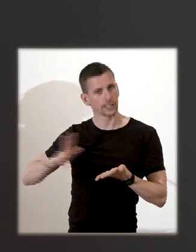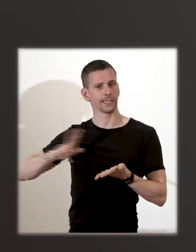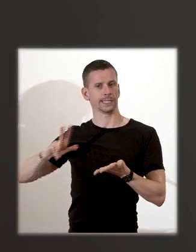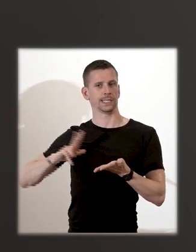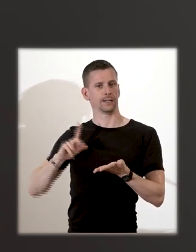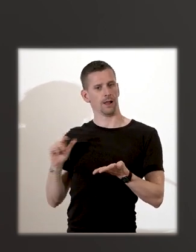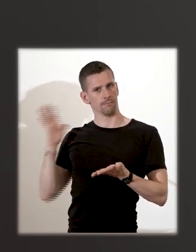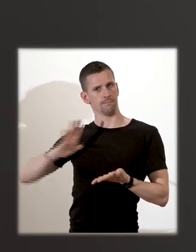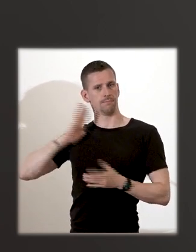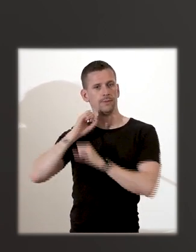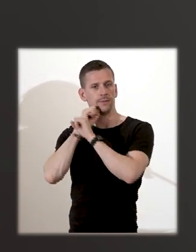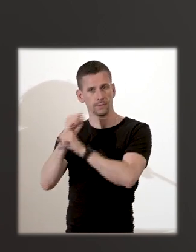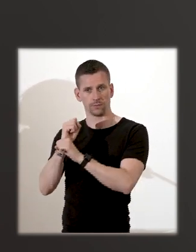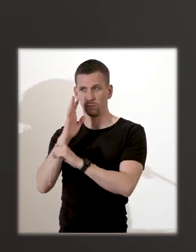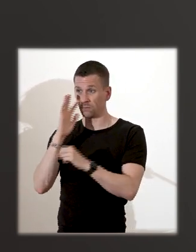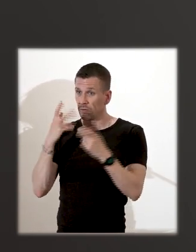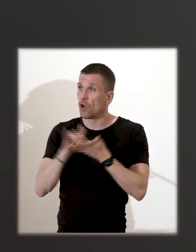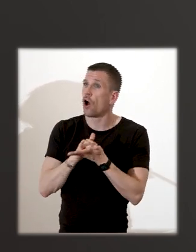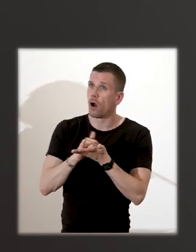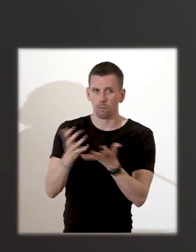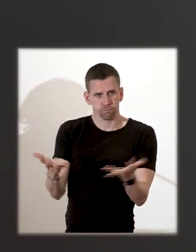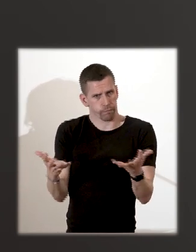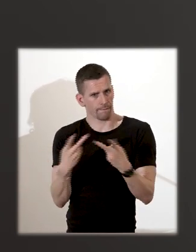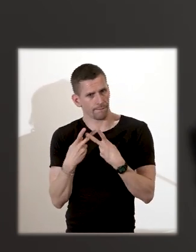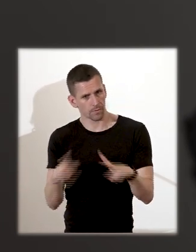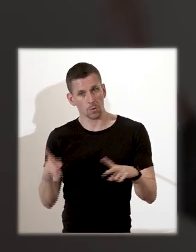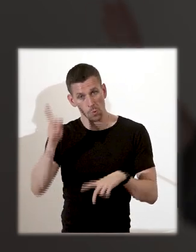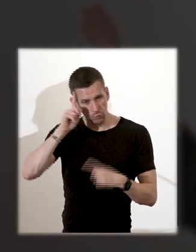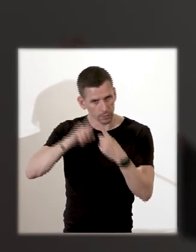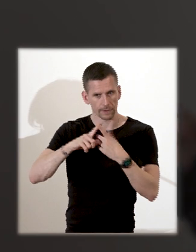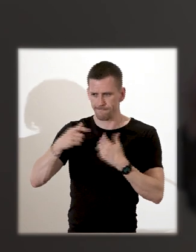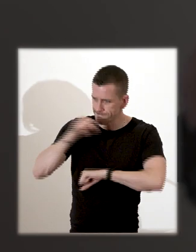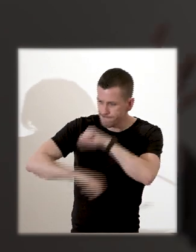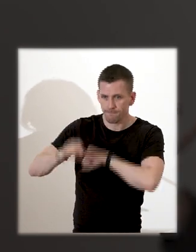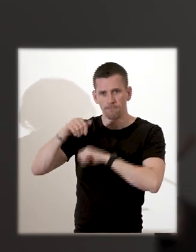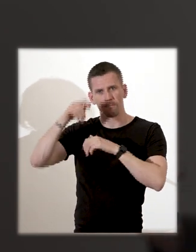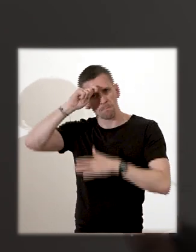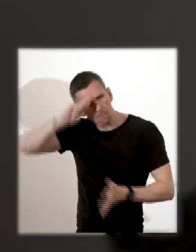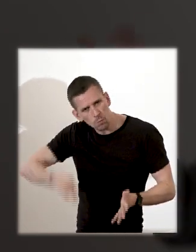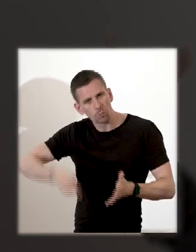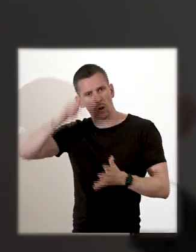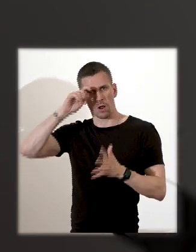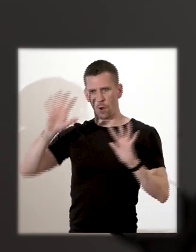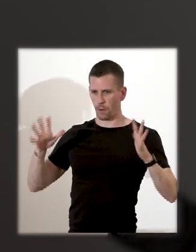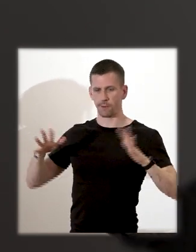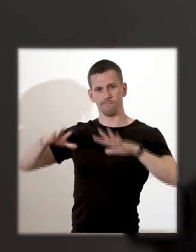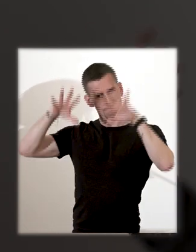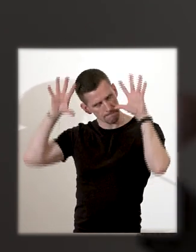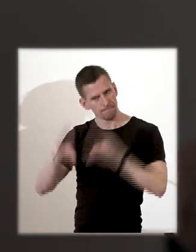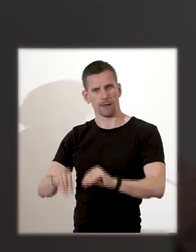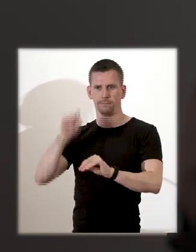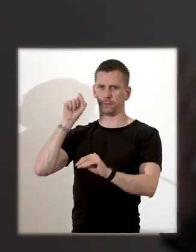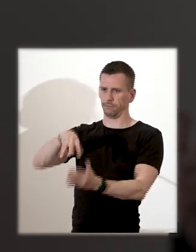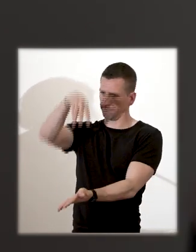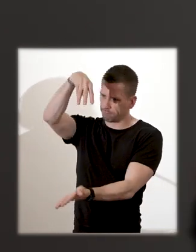mémoire peut être initié par la monumentalisation, mais aussi par la volonté de sanctuariser ce site qui est redevenu un cimetière, puisqu'une partie des ossements qui